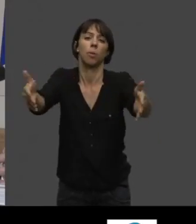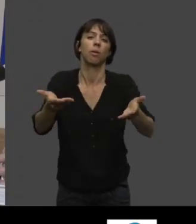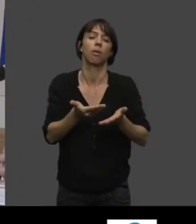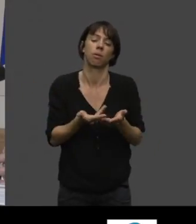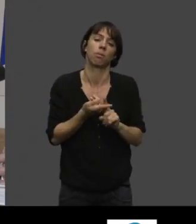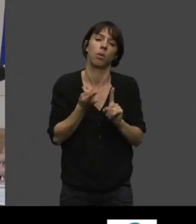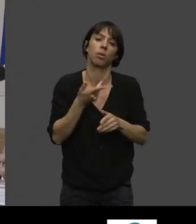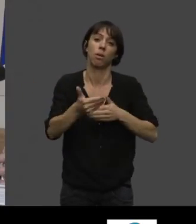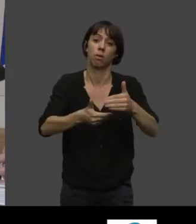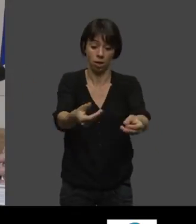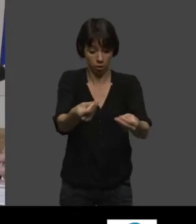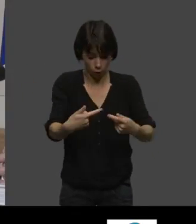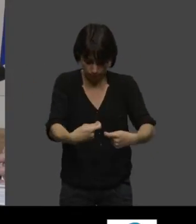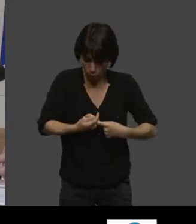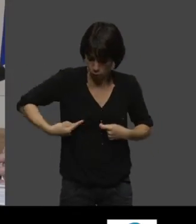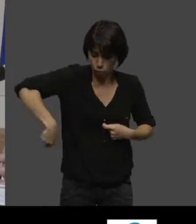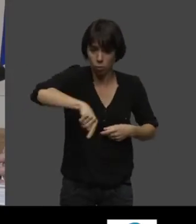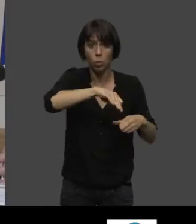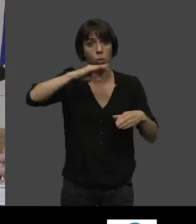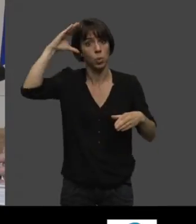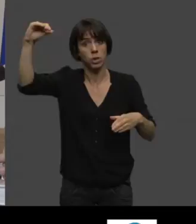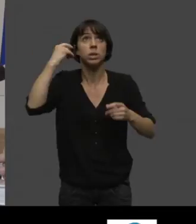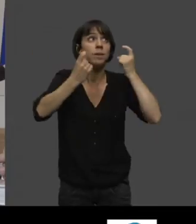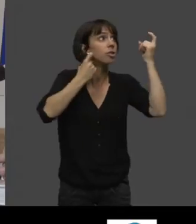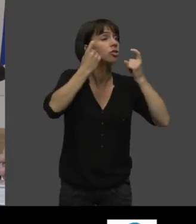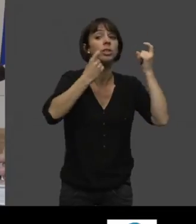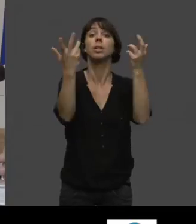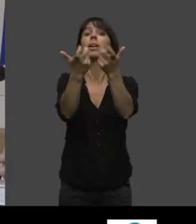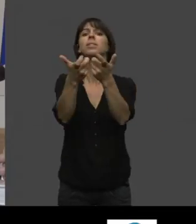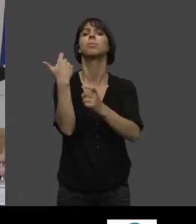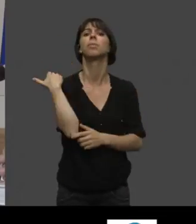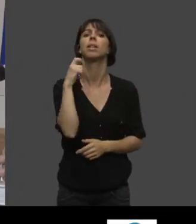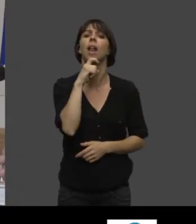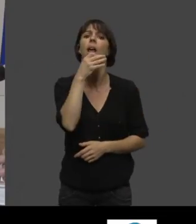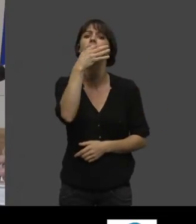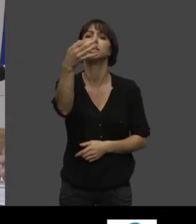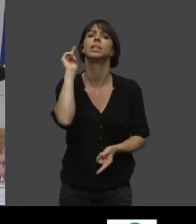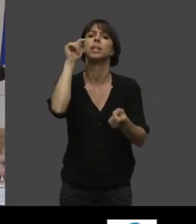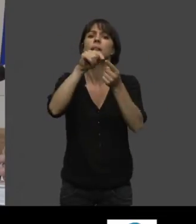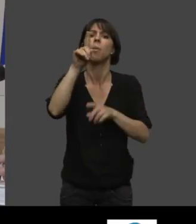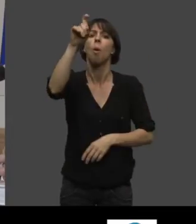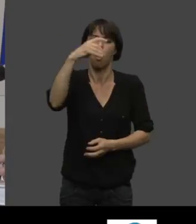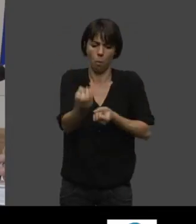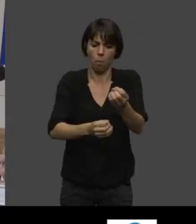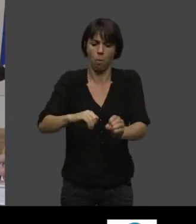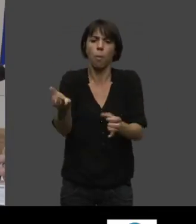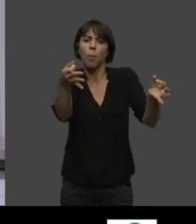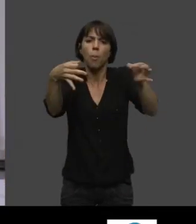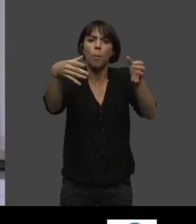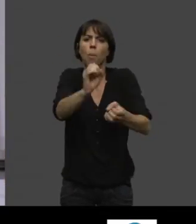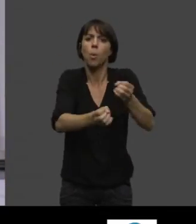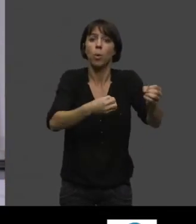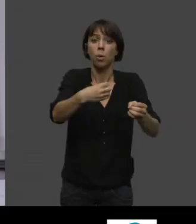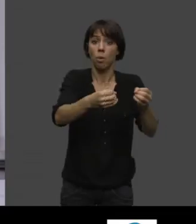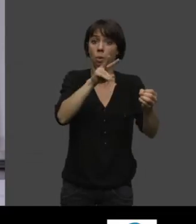aussi à continuer de réfléchir. Par exemple, on a parlé de bouillons tout à l'heure, des bouillons qui sont nos fonds de sauce.